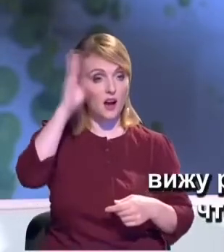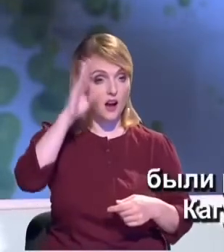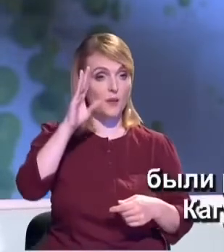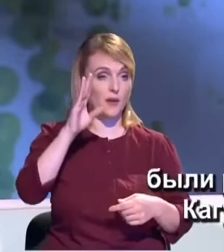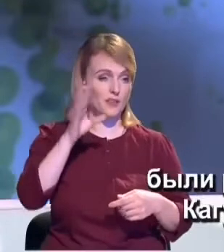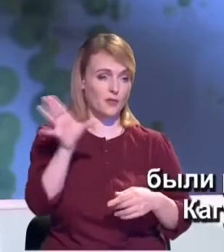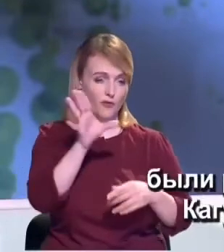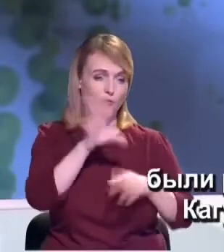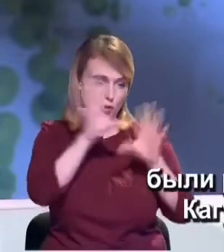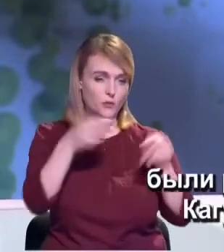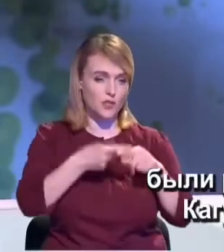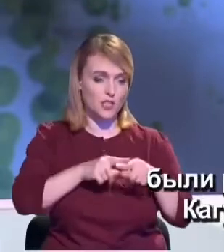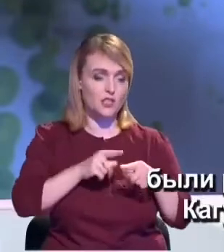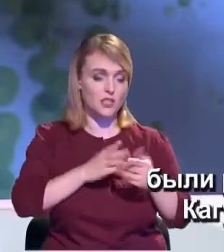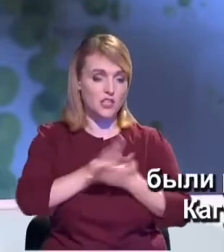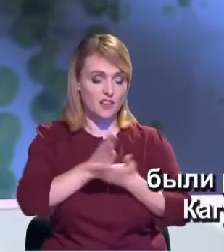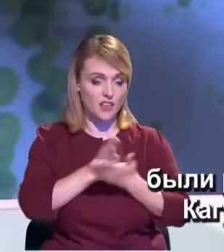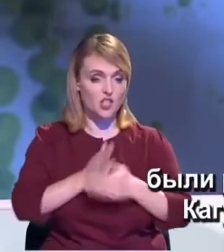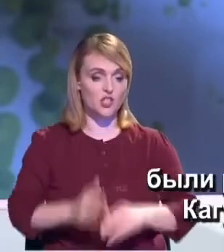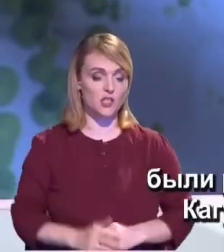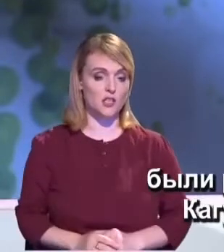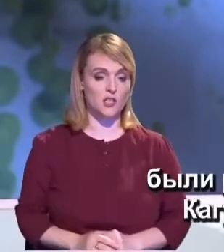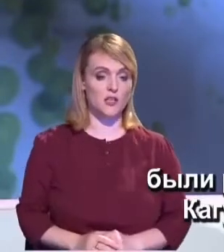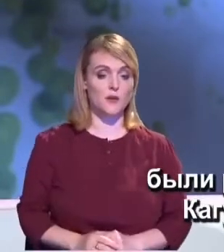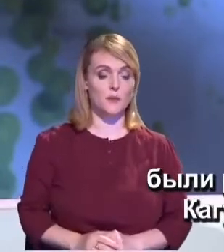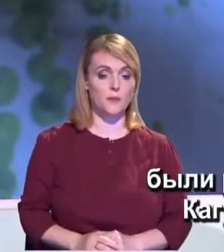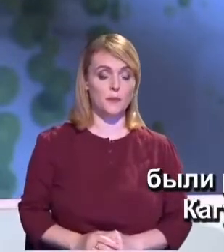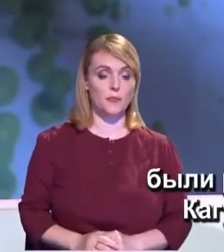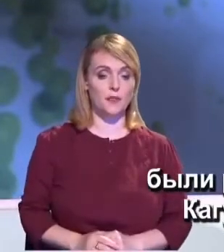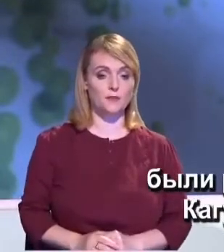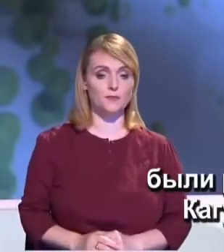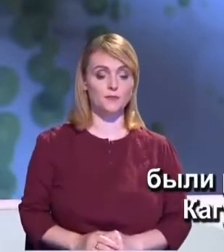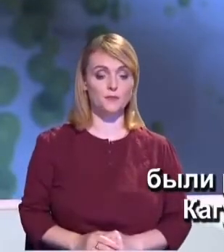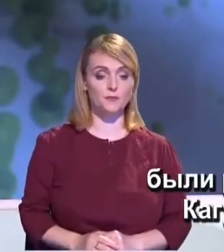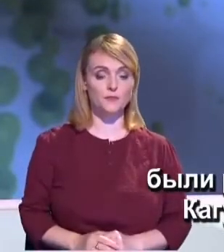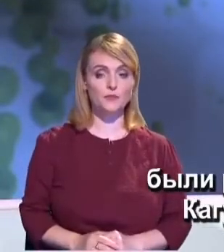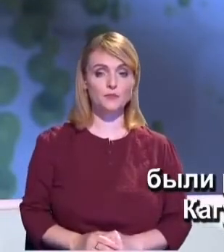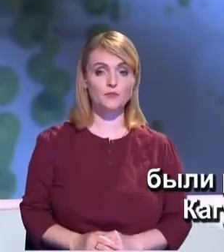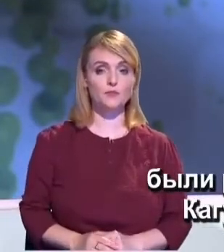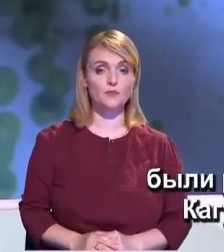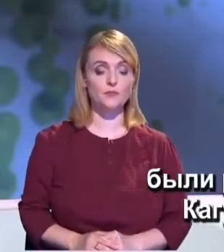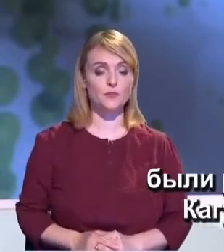fie de o... deci regionale și ceea ce ziceți de